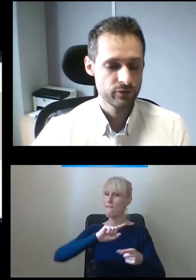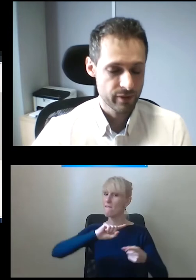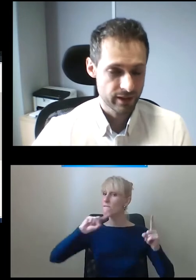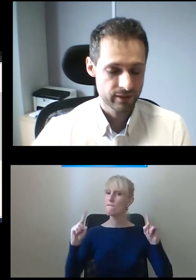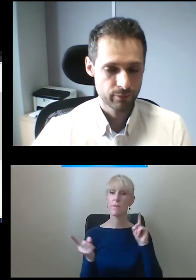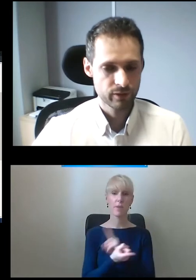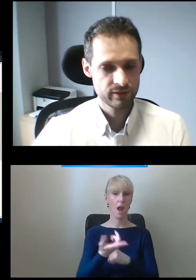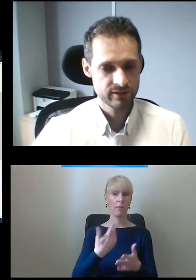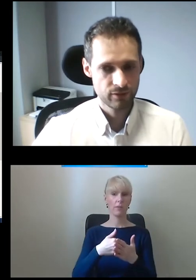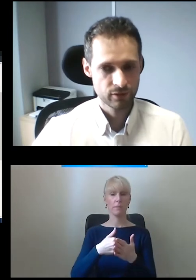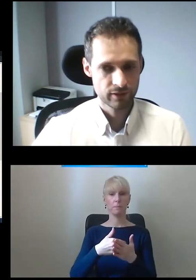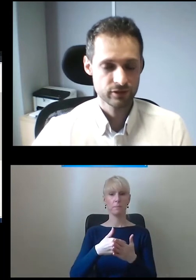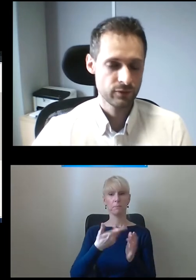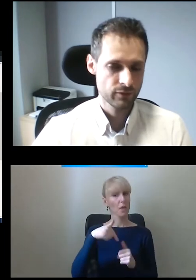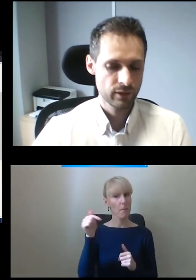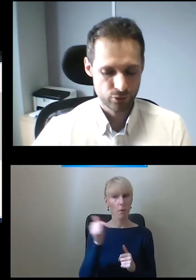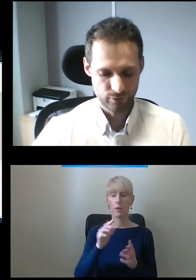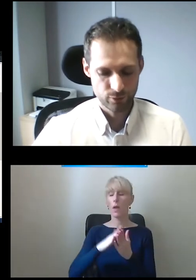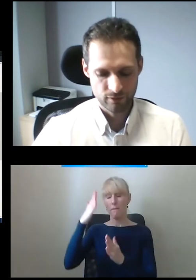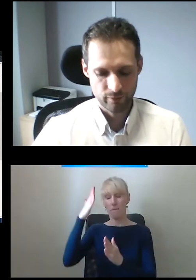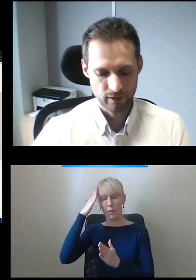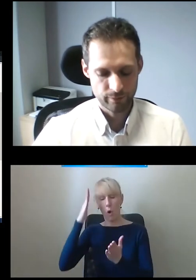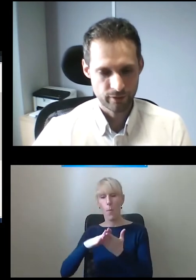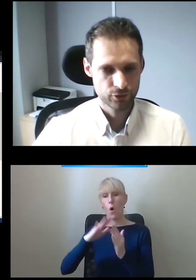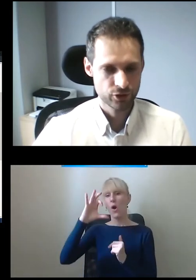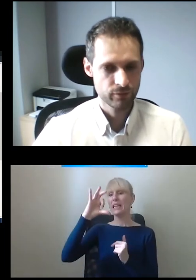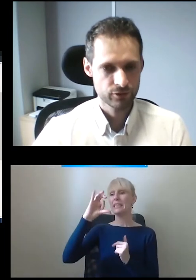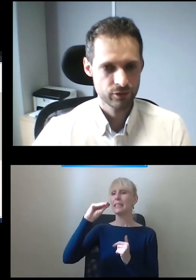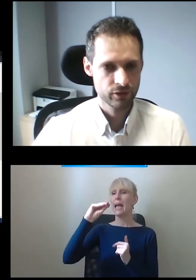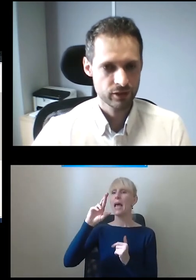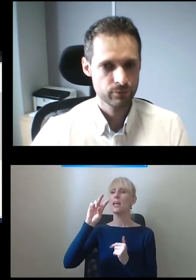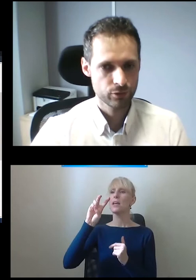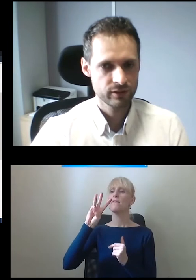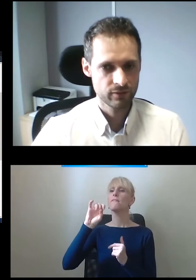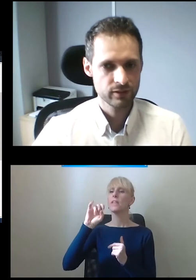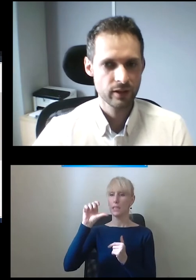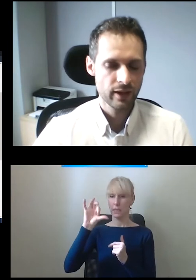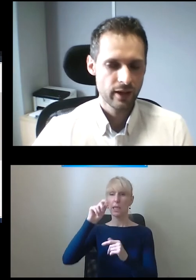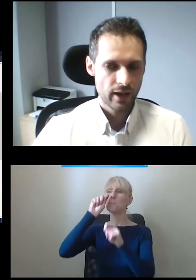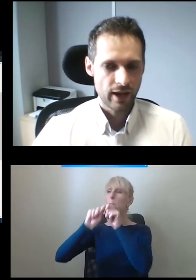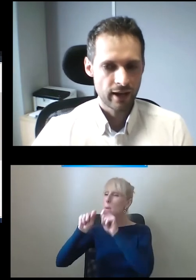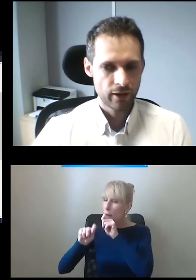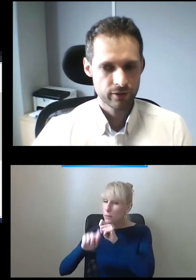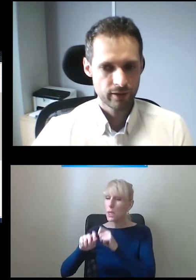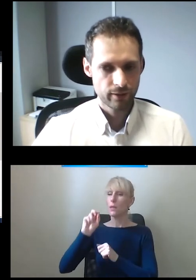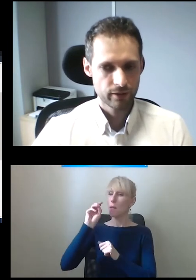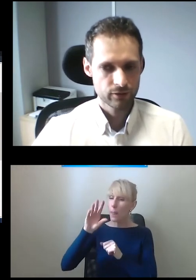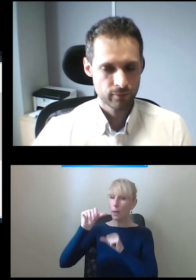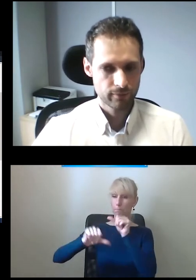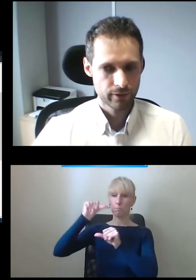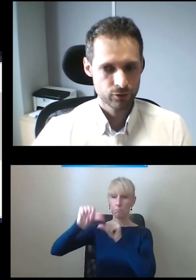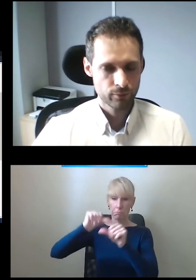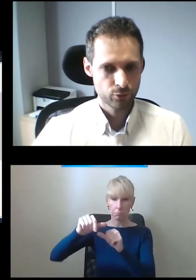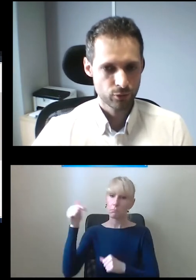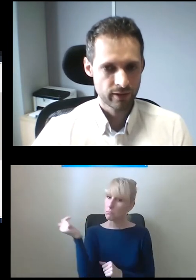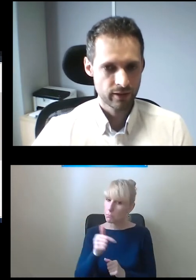powinny być wymieniane, nie powinny być serwisowane, czyli serwisowane muszą być, bo tak wymaga prawo, co sześć miesiący muszą być serwis, ale one są